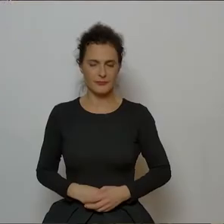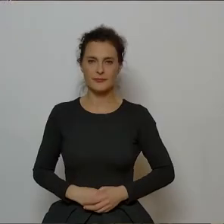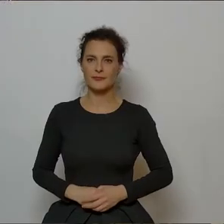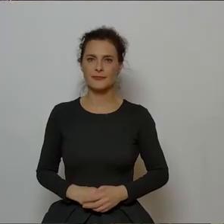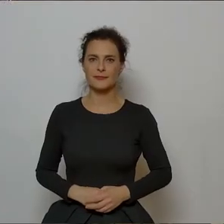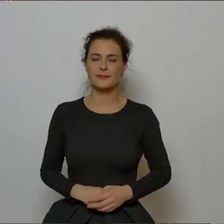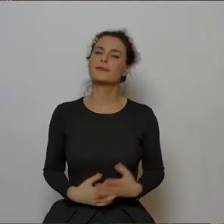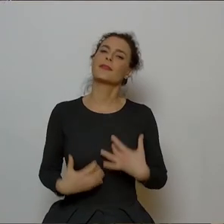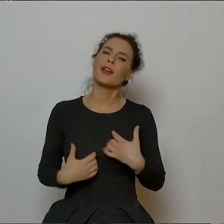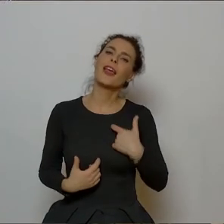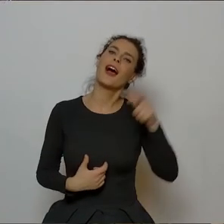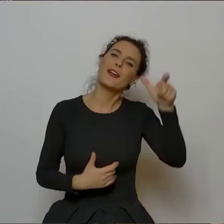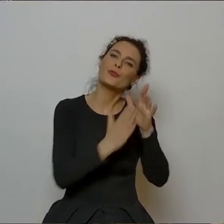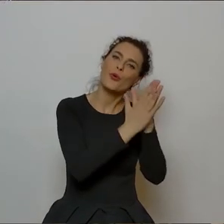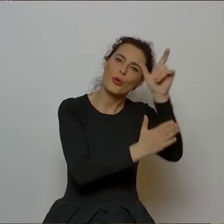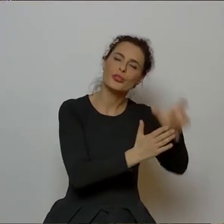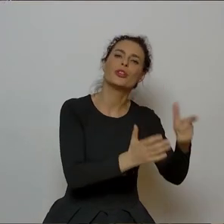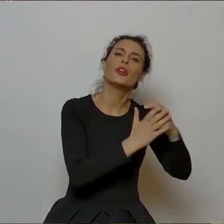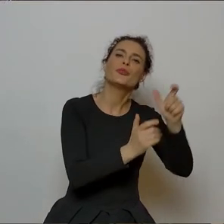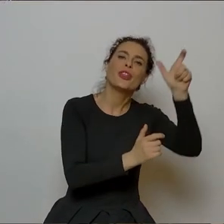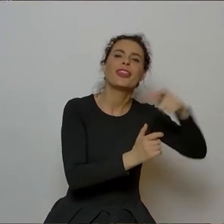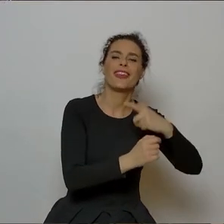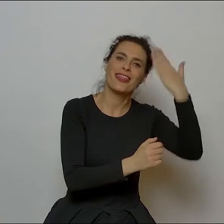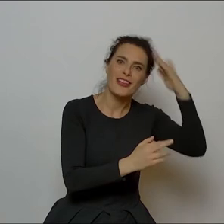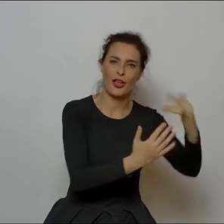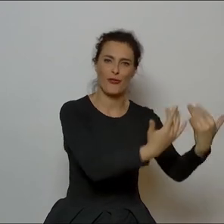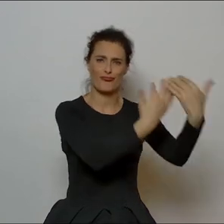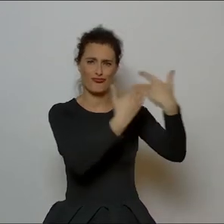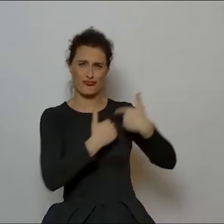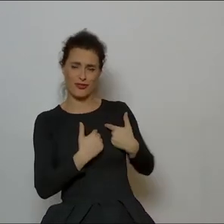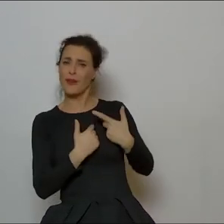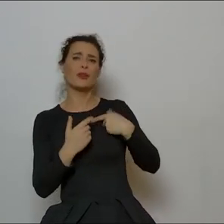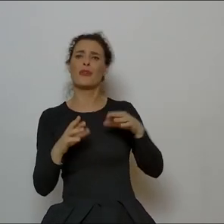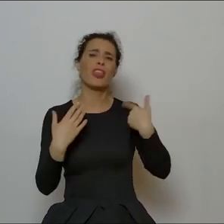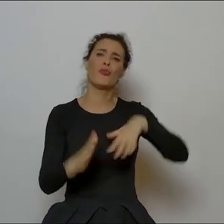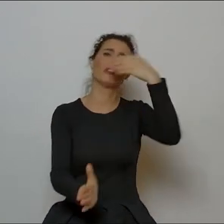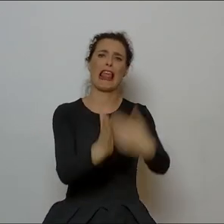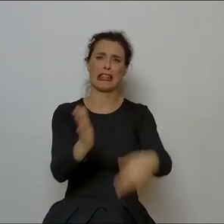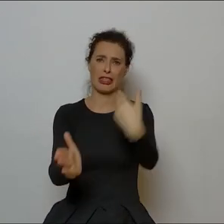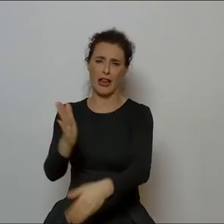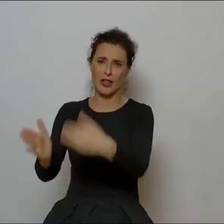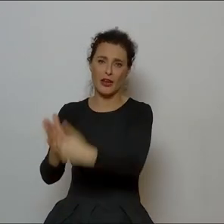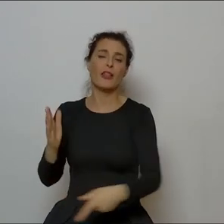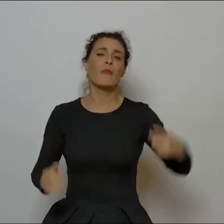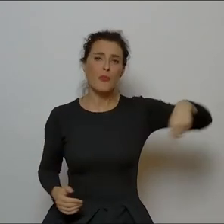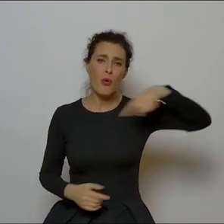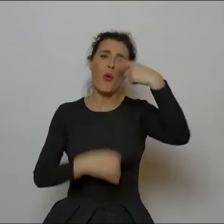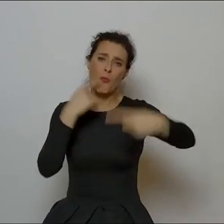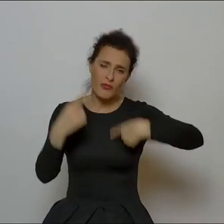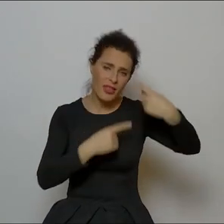nasze serca nadziei, i że uważasz, że nie wszystko stracone, prawda? Mówimy o tej hermetyczności,